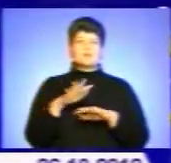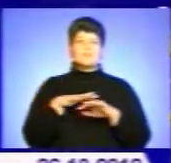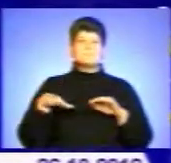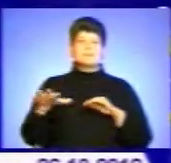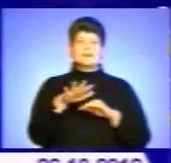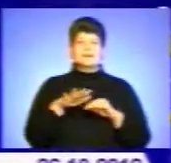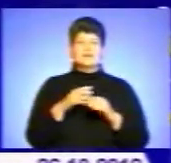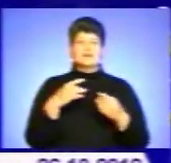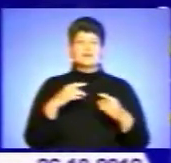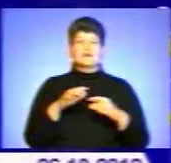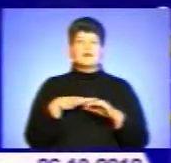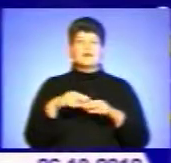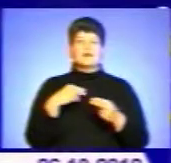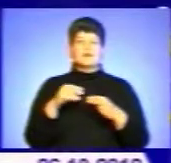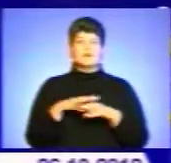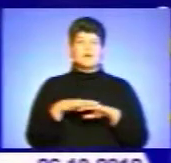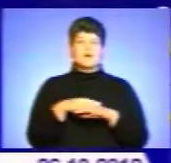Майданчик, Ринок, Галицький.